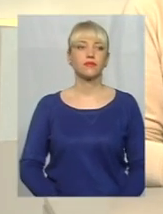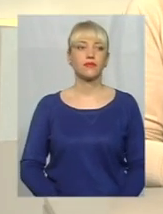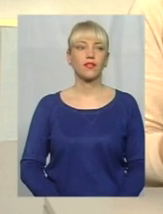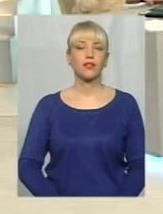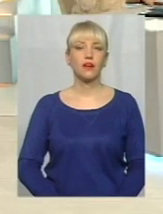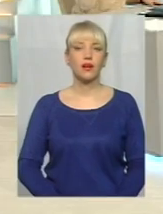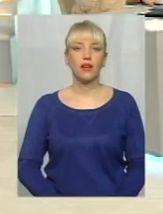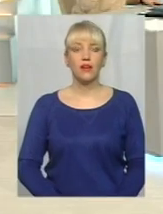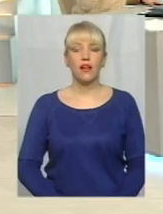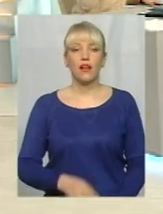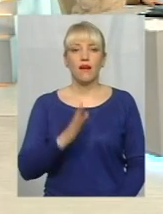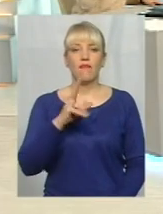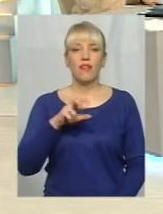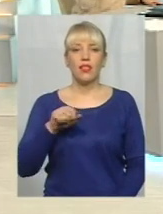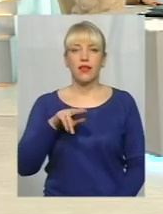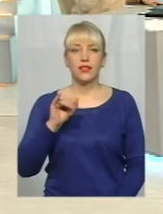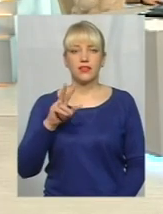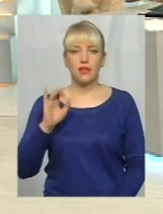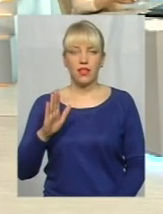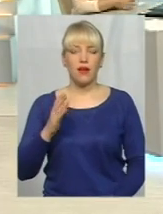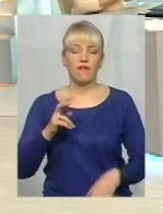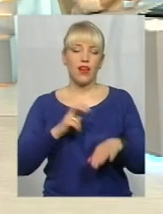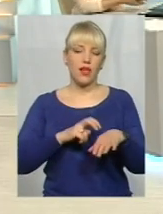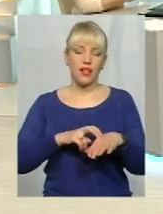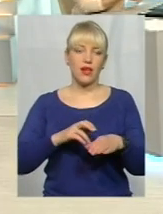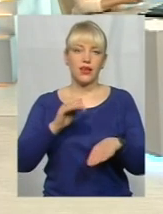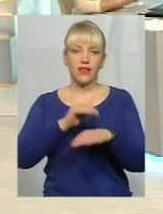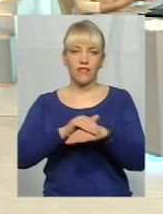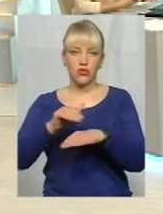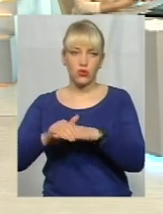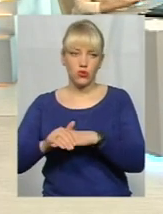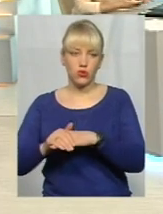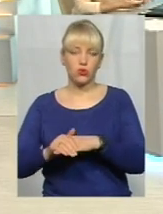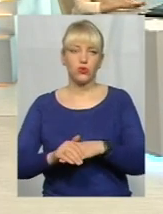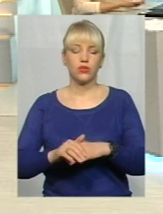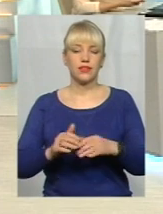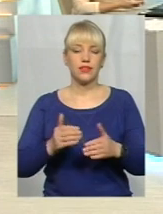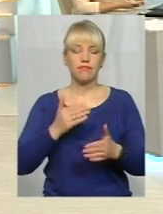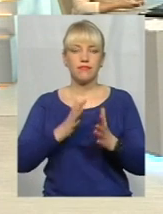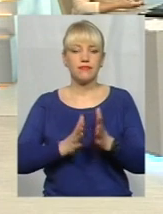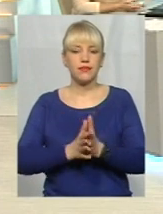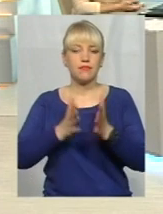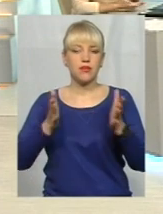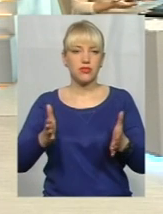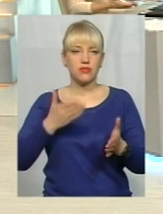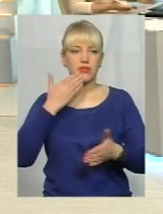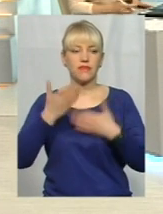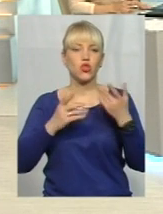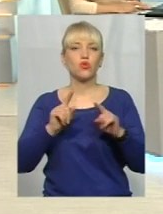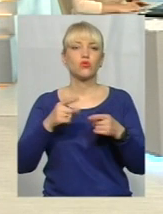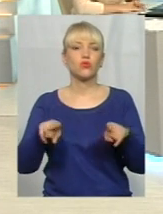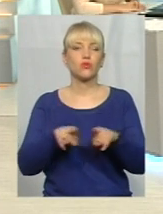Пане Владислав, отеж лікарі і ветеринари фіксують тенденцію до збільшення, звернень. Чому так стається? Хто